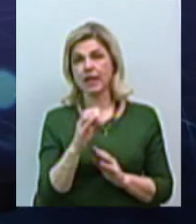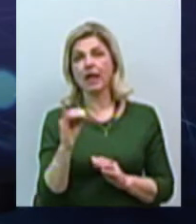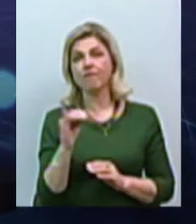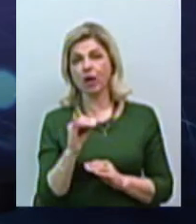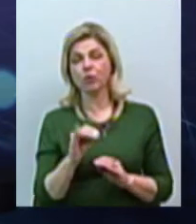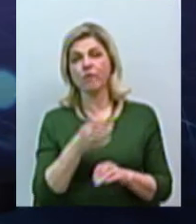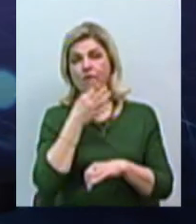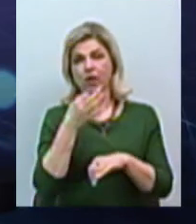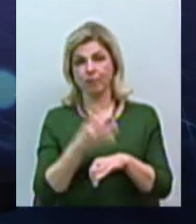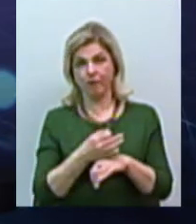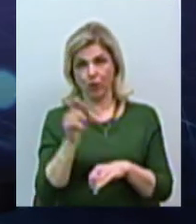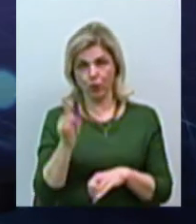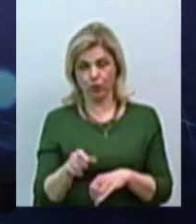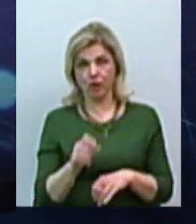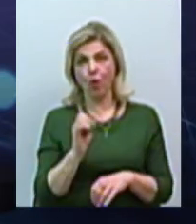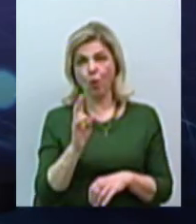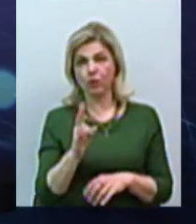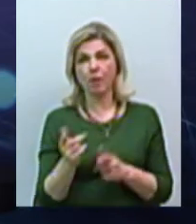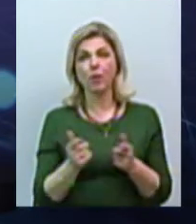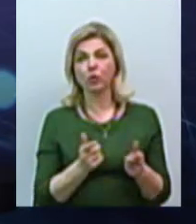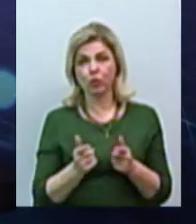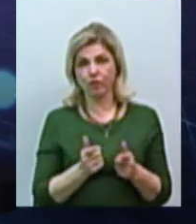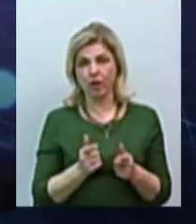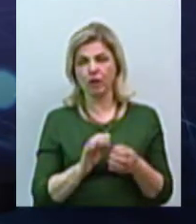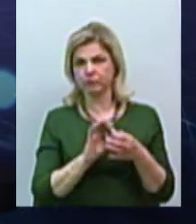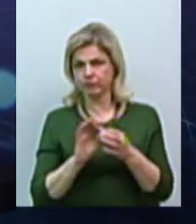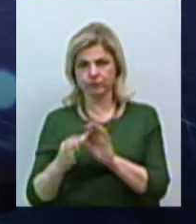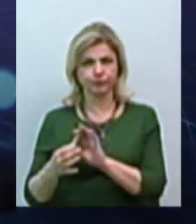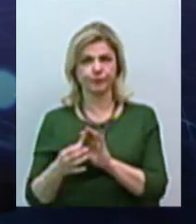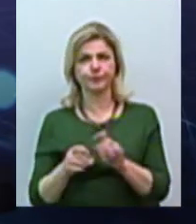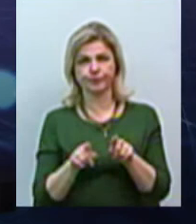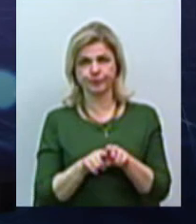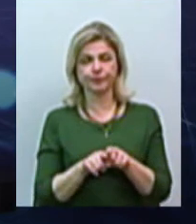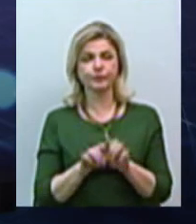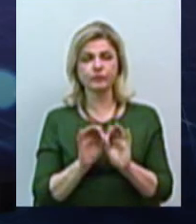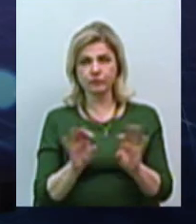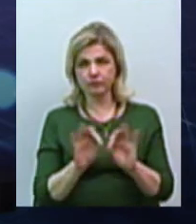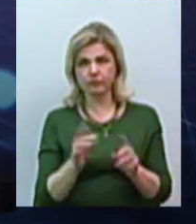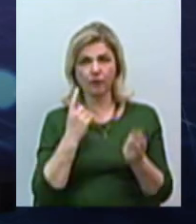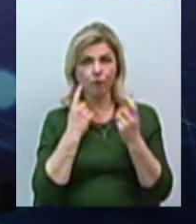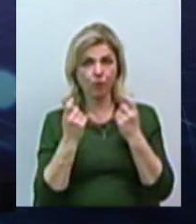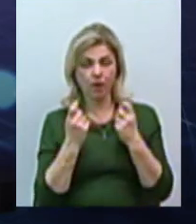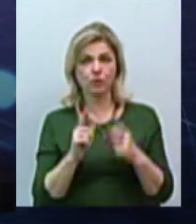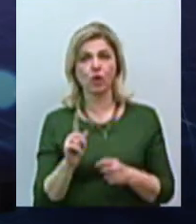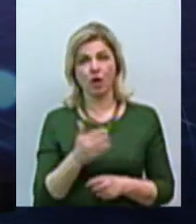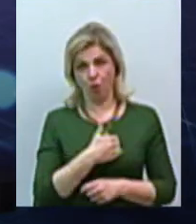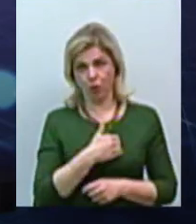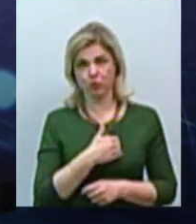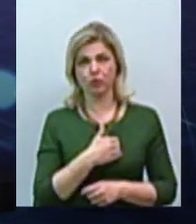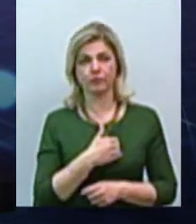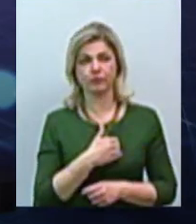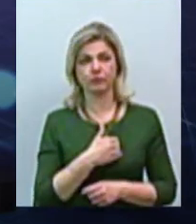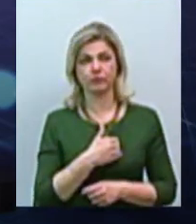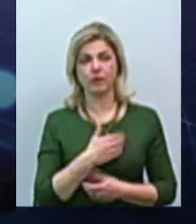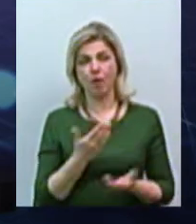відповідальна людина, він підготував розлоги таку інформацію, яку я хочу... Можливо, ми